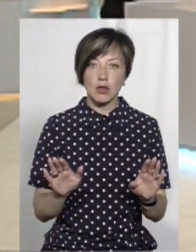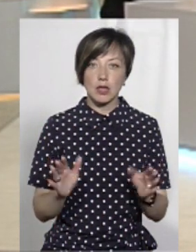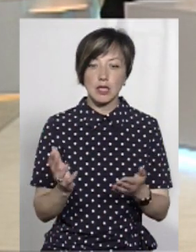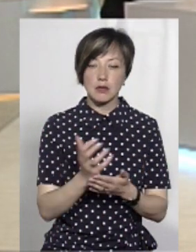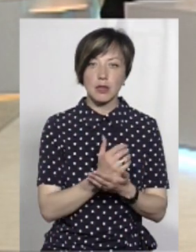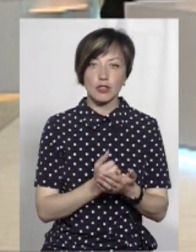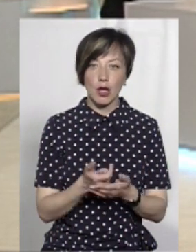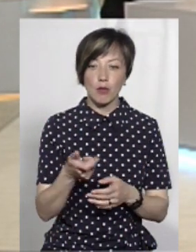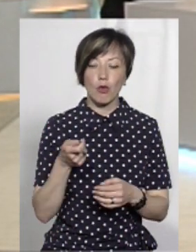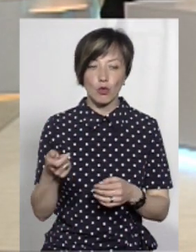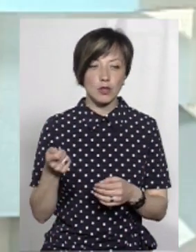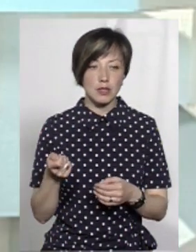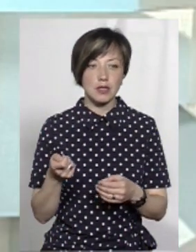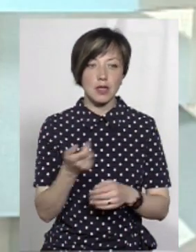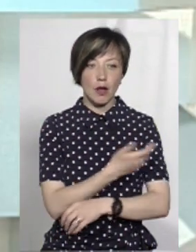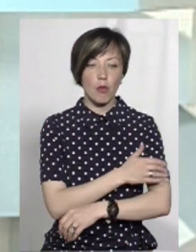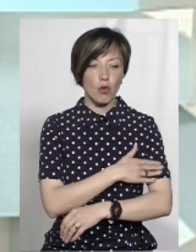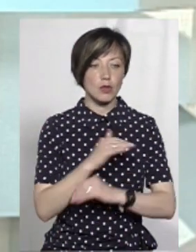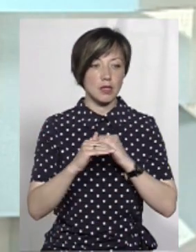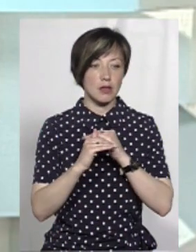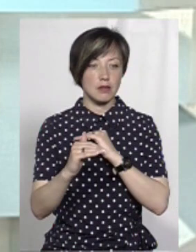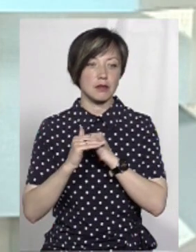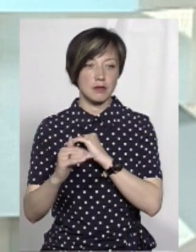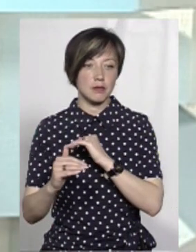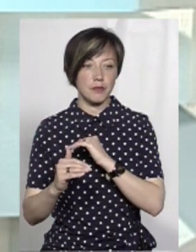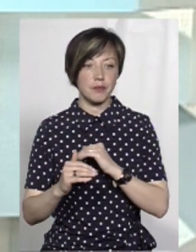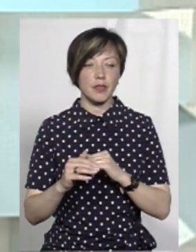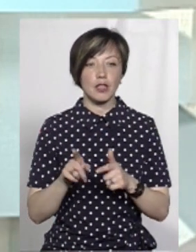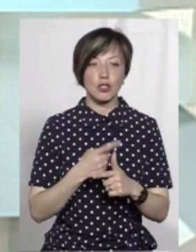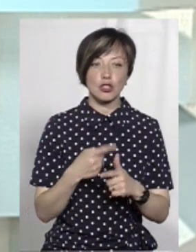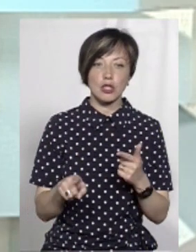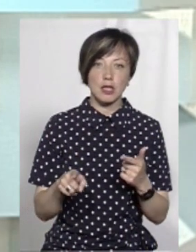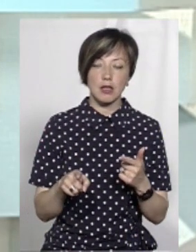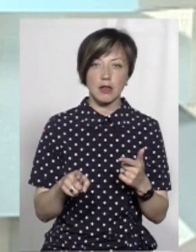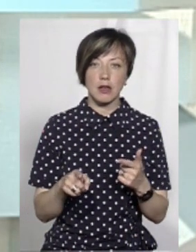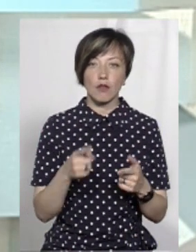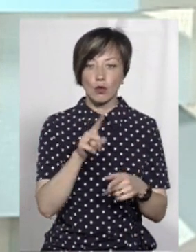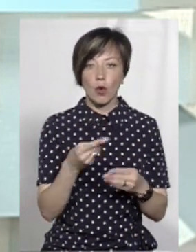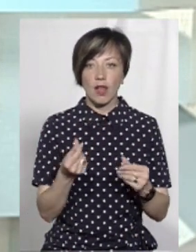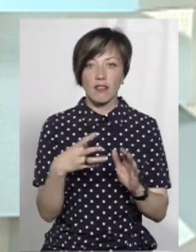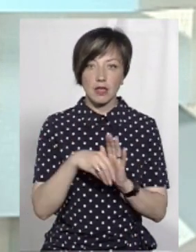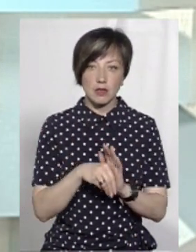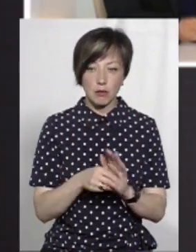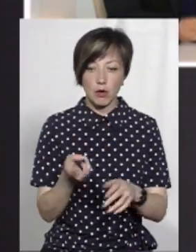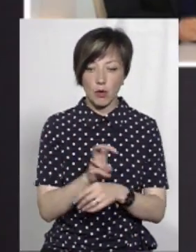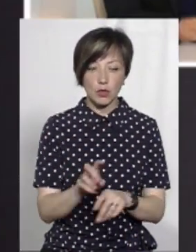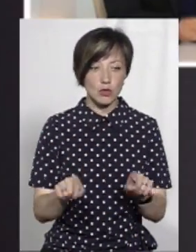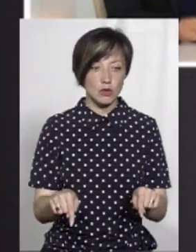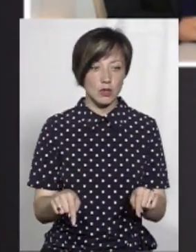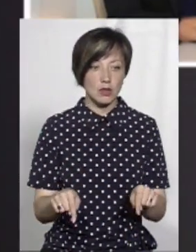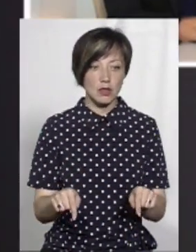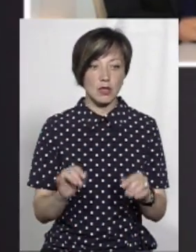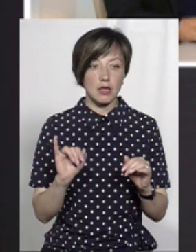зберечами полуниці десь на польських плантаціях, чи навіть у того інвестора. Він приходить сюди